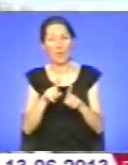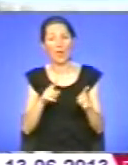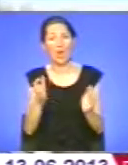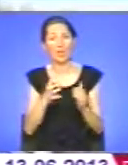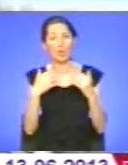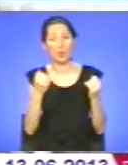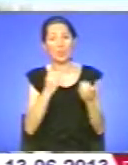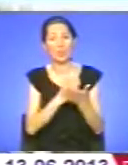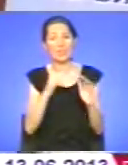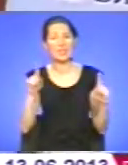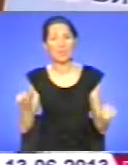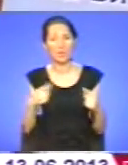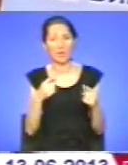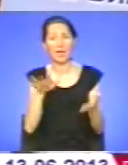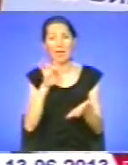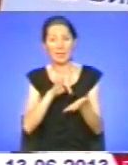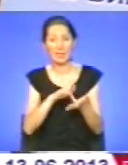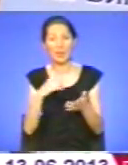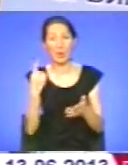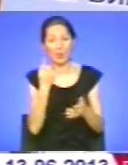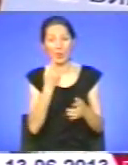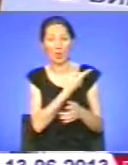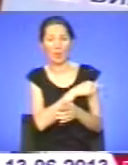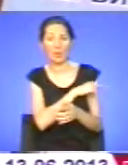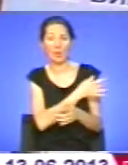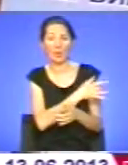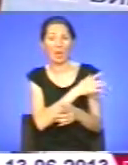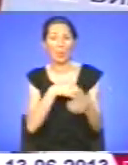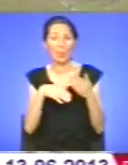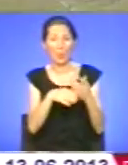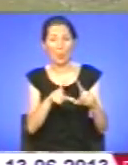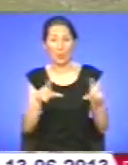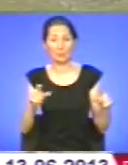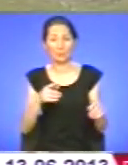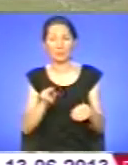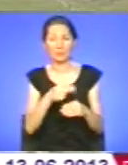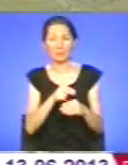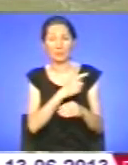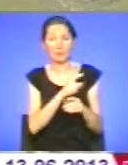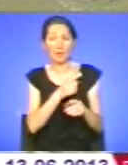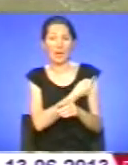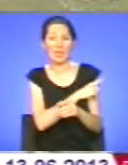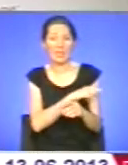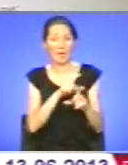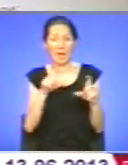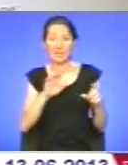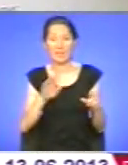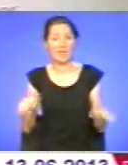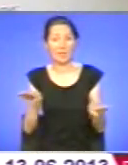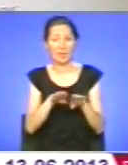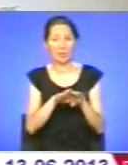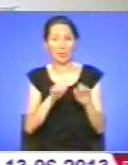центрів первинної медико-санітарної допомоги. Лікувальні заклади не закриватимуть, хоча можливе їх перепрофілювання.